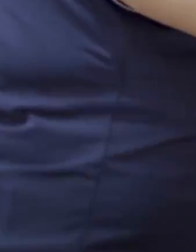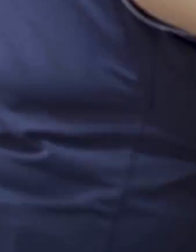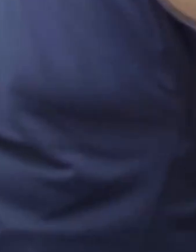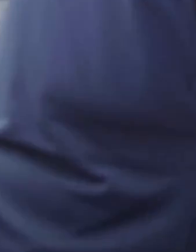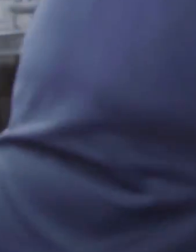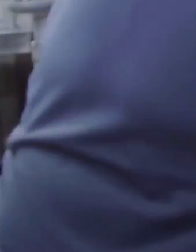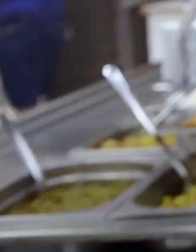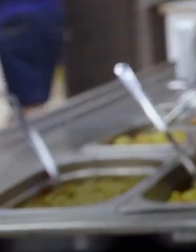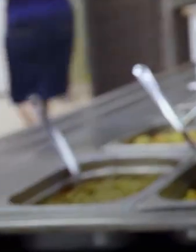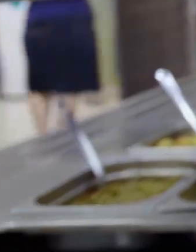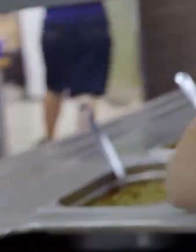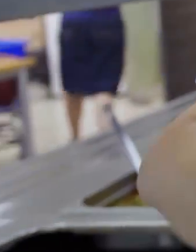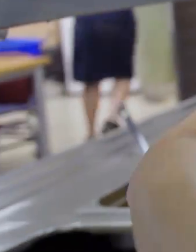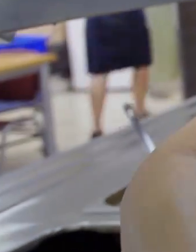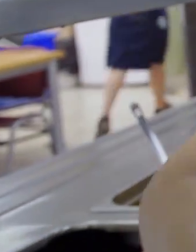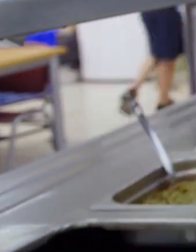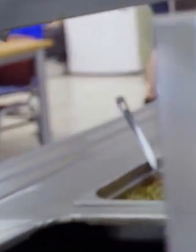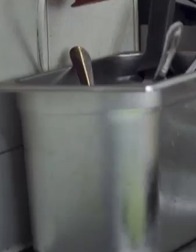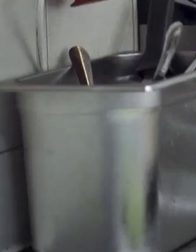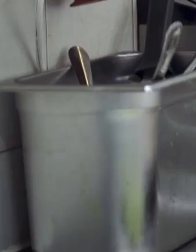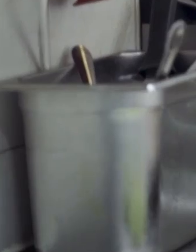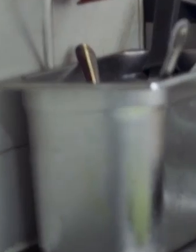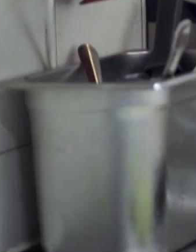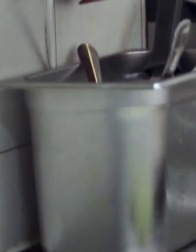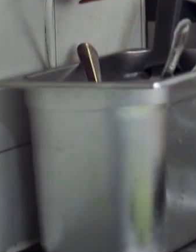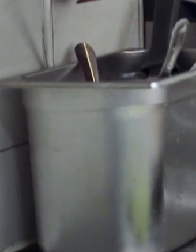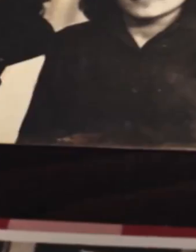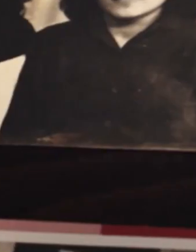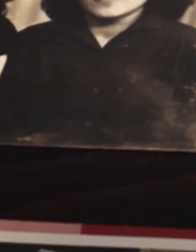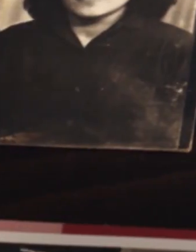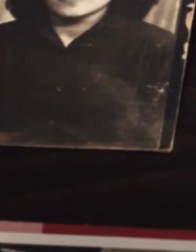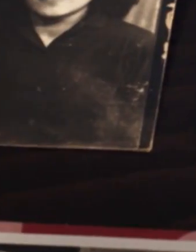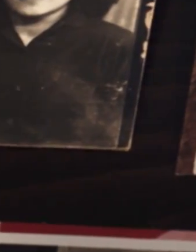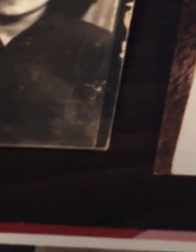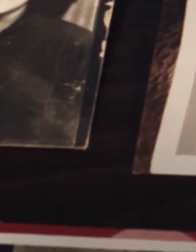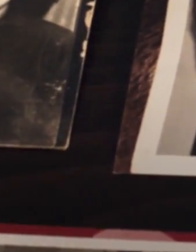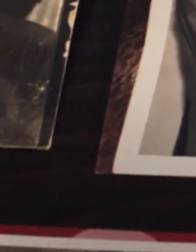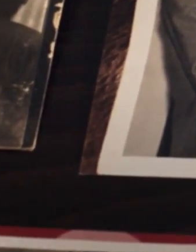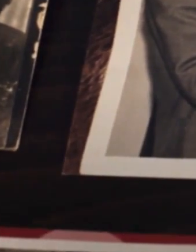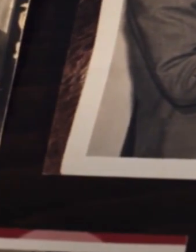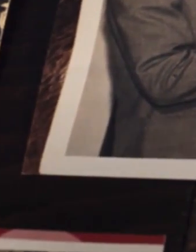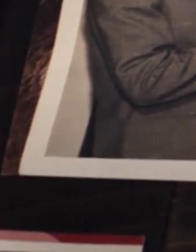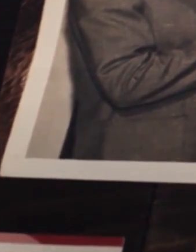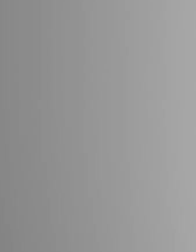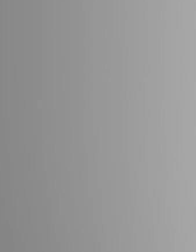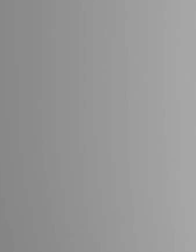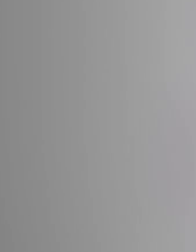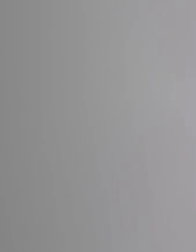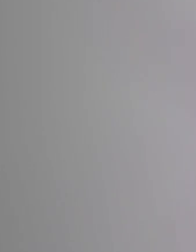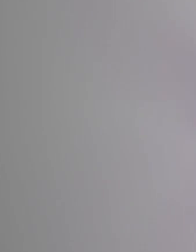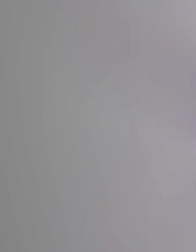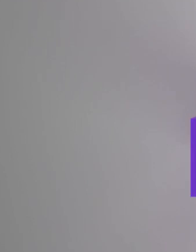ישראל זה לא קפקז. בטח לא בכל מה שקשור ליחסים בין גברים לנשים. הערי המנטליות יזרו קר הבנים על אבא.